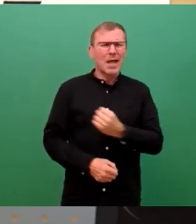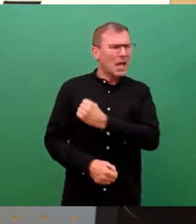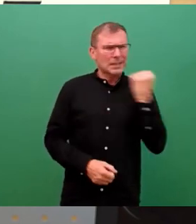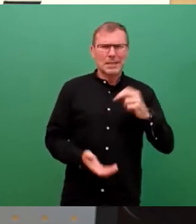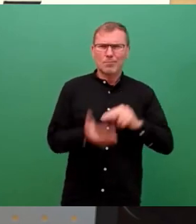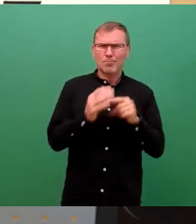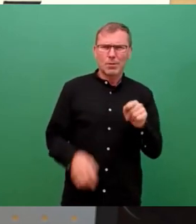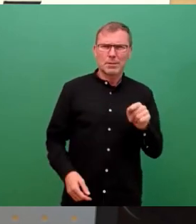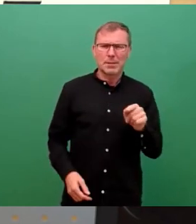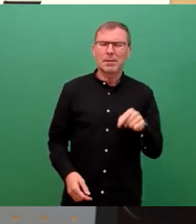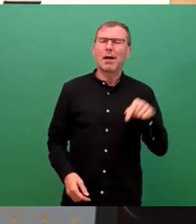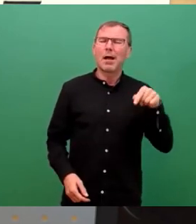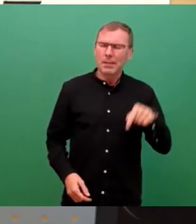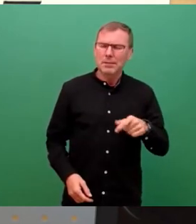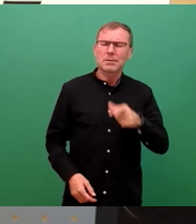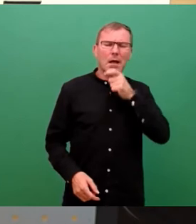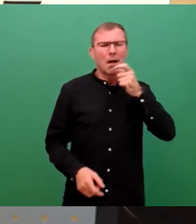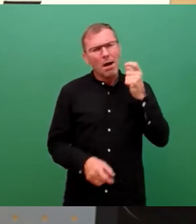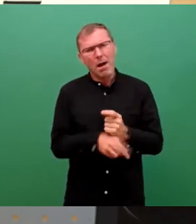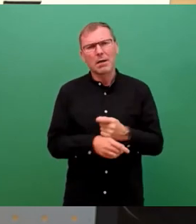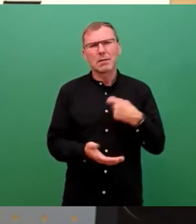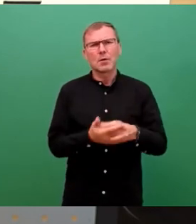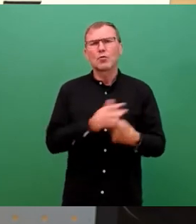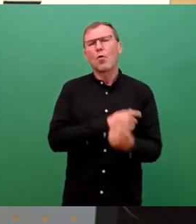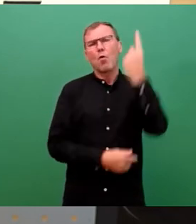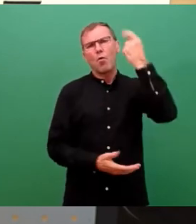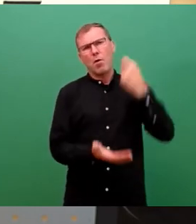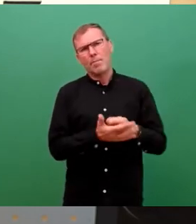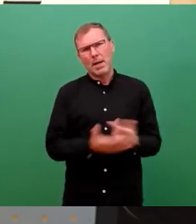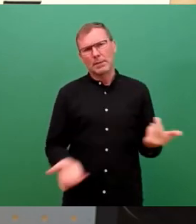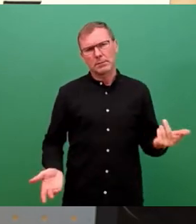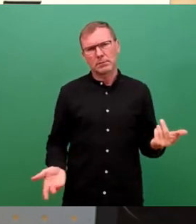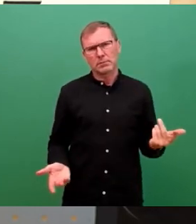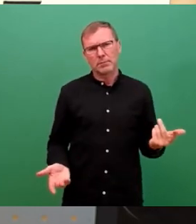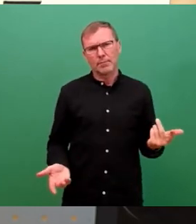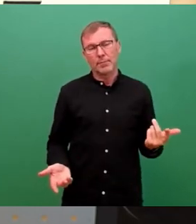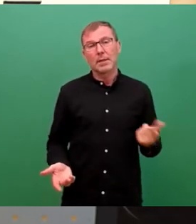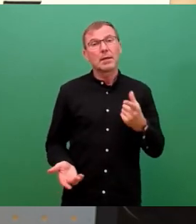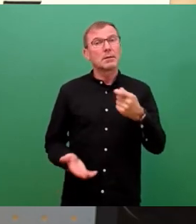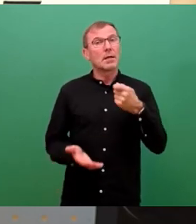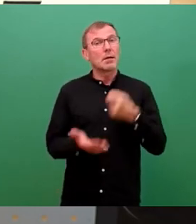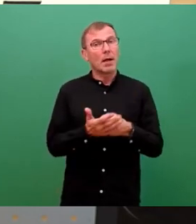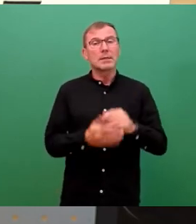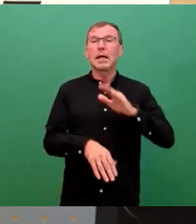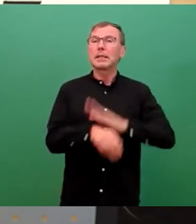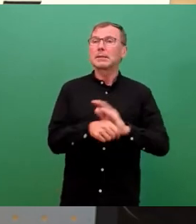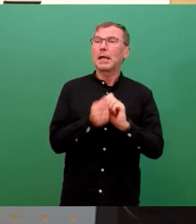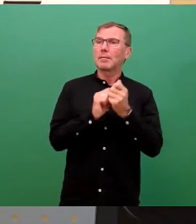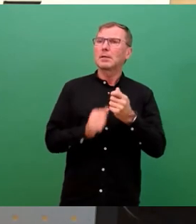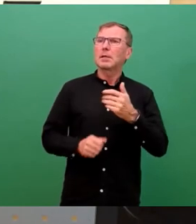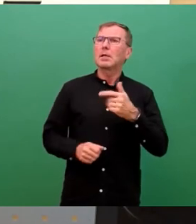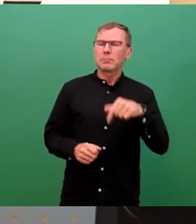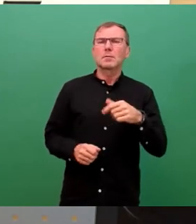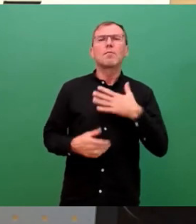jetzt bitter mit hohen Preisen bezahlt, der Preis der Tat einer Zeitenwende des Wohlstandes darstellt.